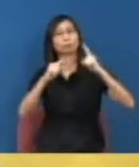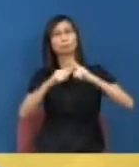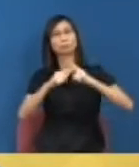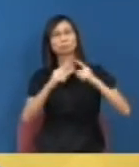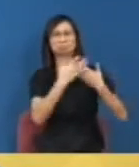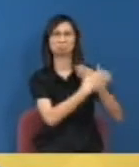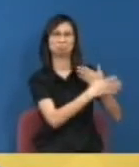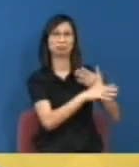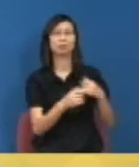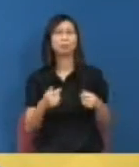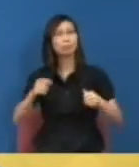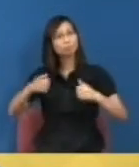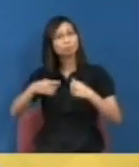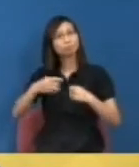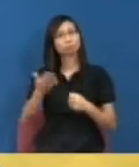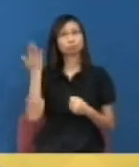的譬如陳考文